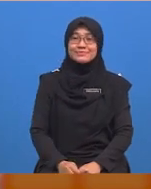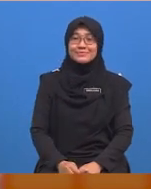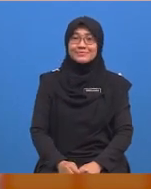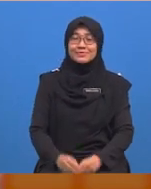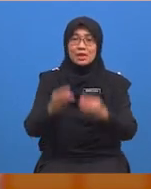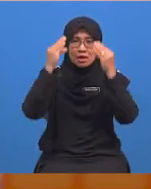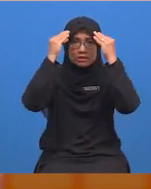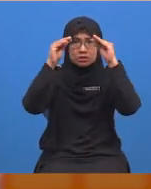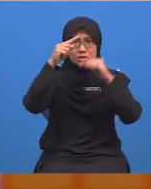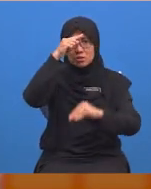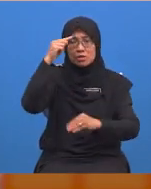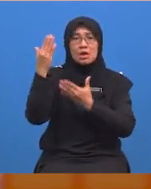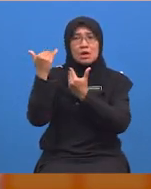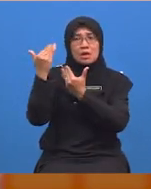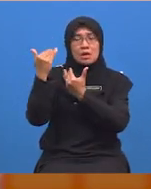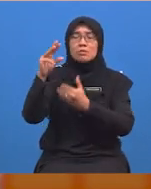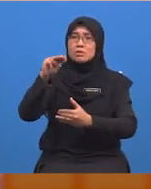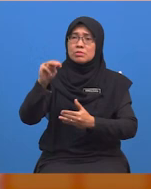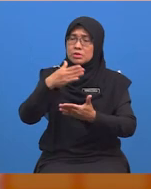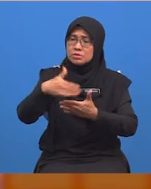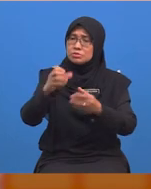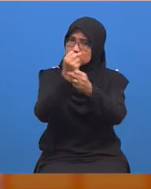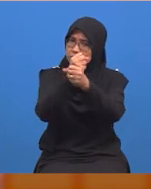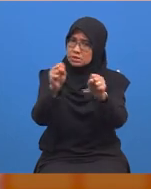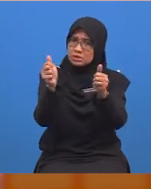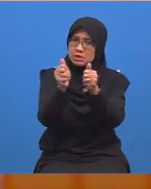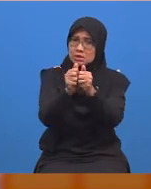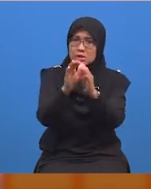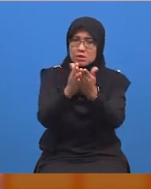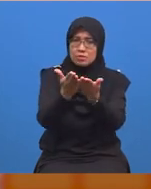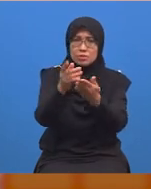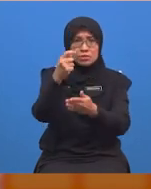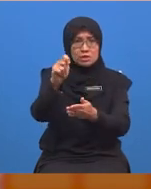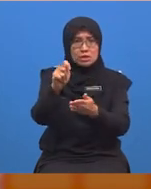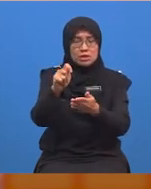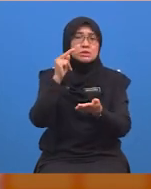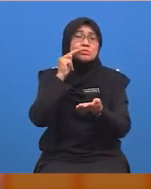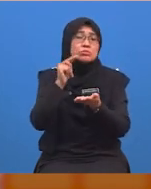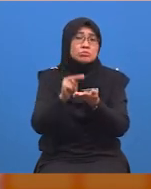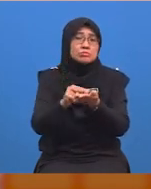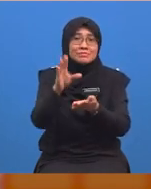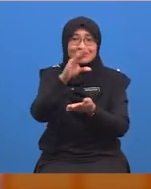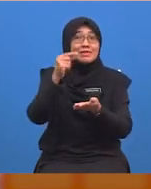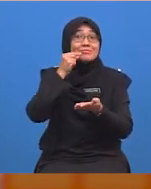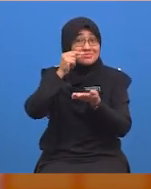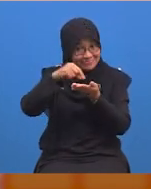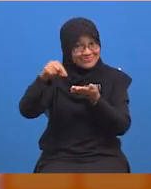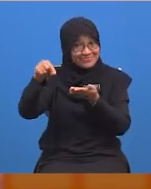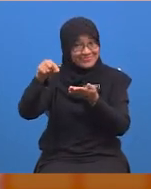Cikgu harap murid-murid sudah bersedia dengan buku teks, buku nota dan alat tulis.